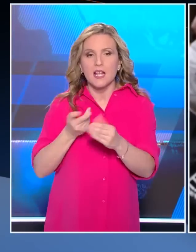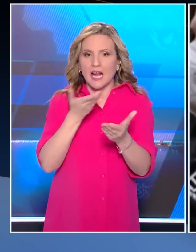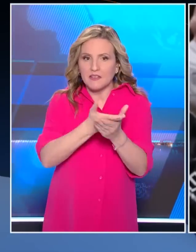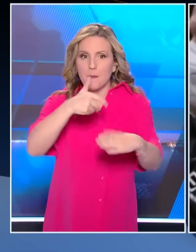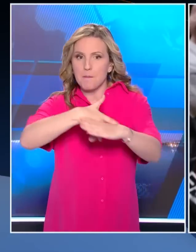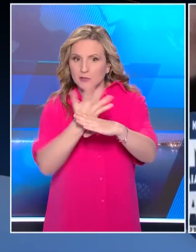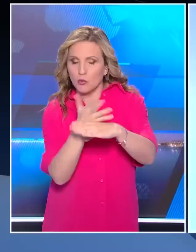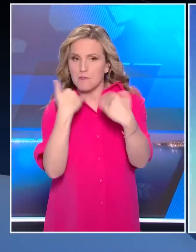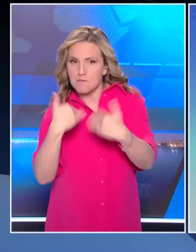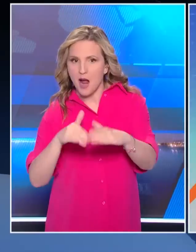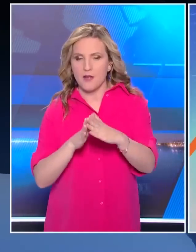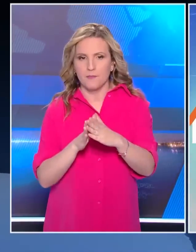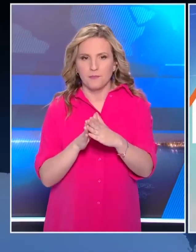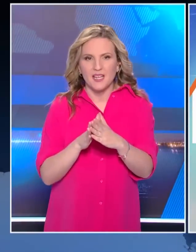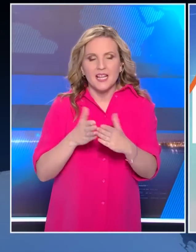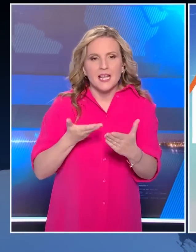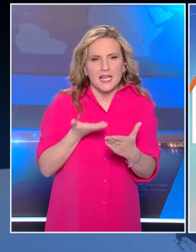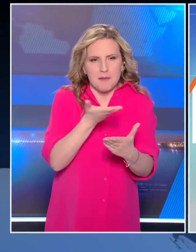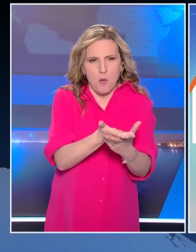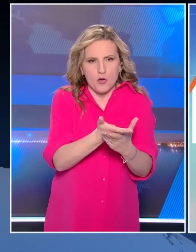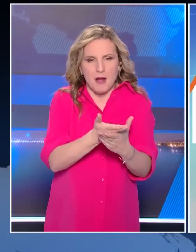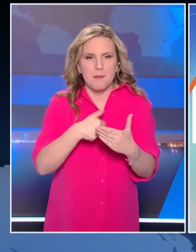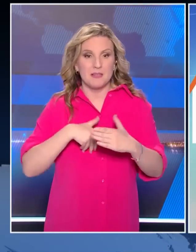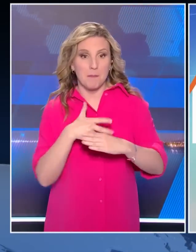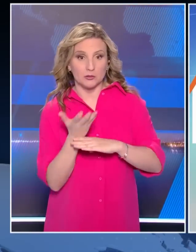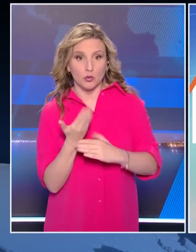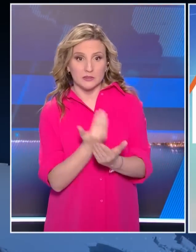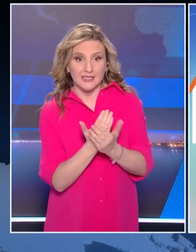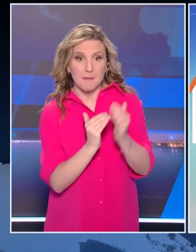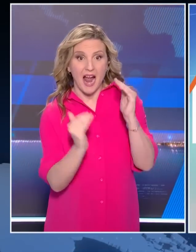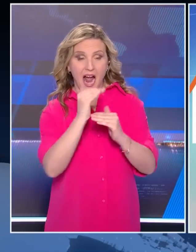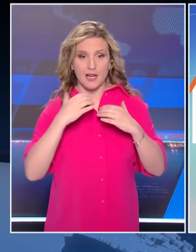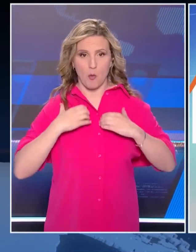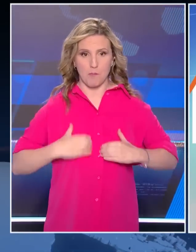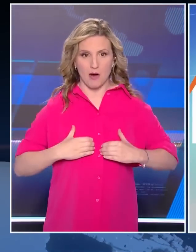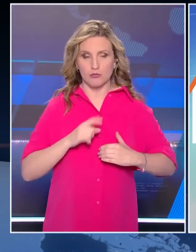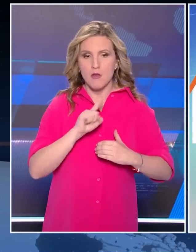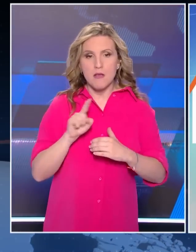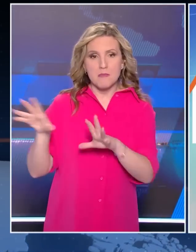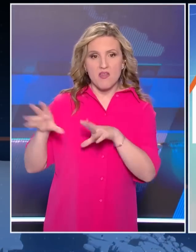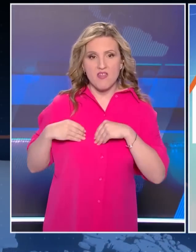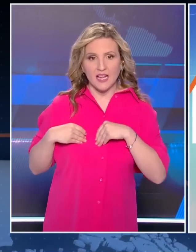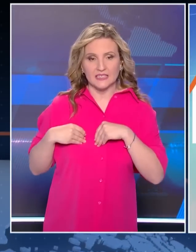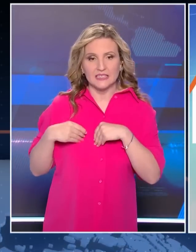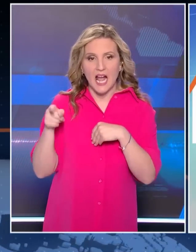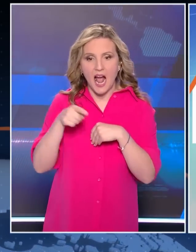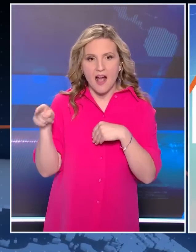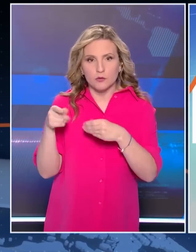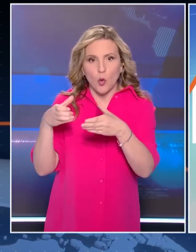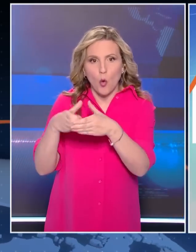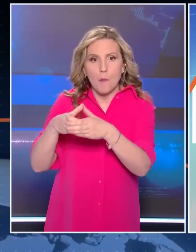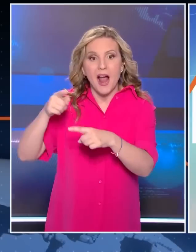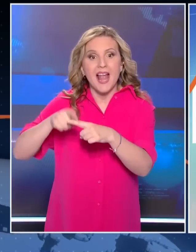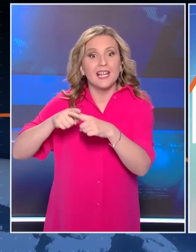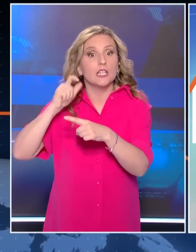από το Πασόκ Κίνημα Αλλαγής. Στο υπόμνημα το Πασόκ Κίνημα Αλλαγής ζητεί από τον Άριο Πάγο να μην ανακηρύξει τους συνδεασμούς του κόμματος Έλληνες του